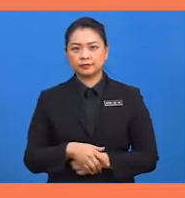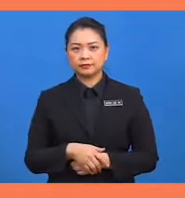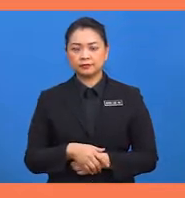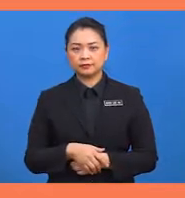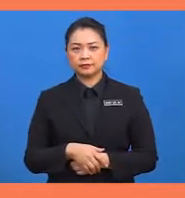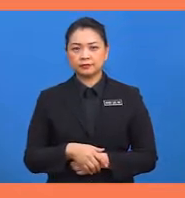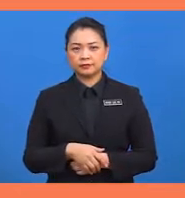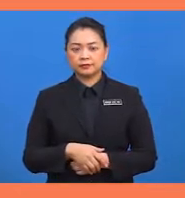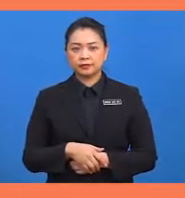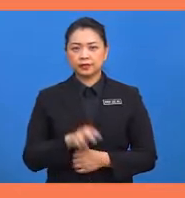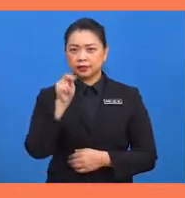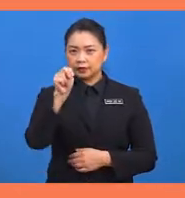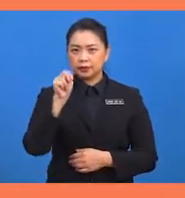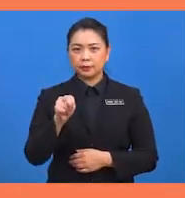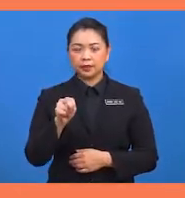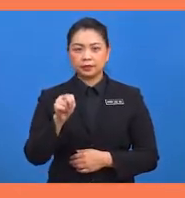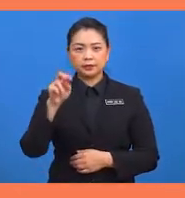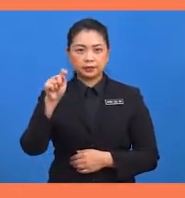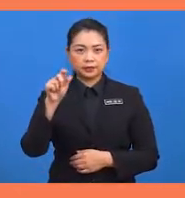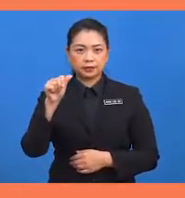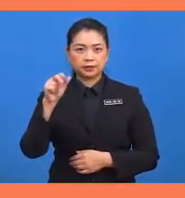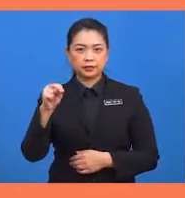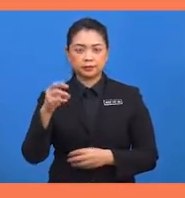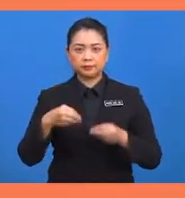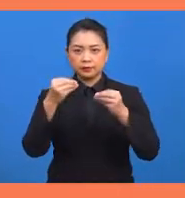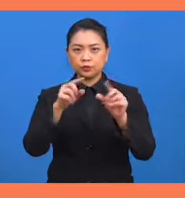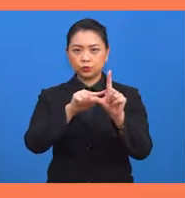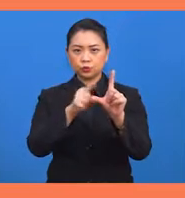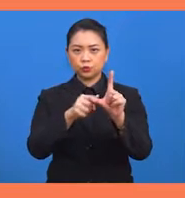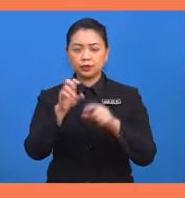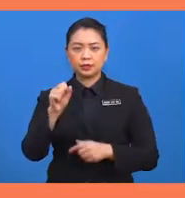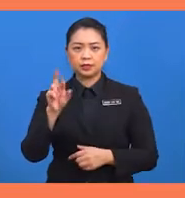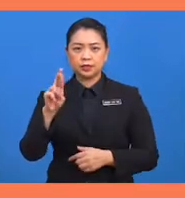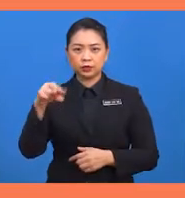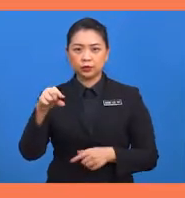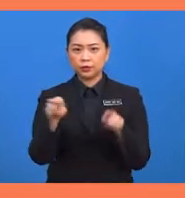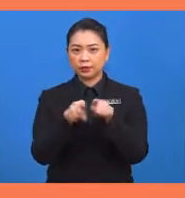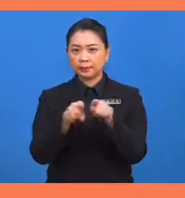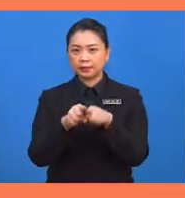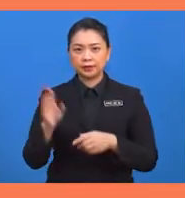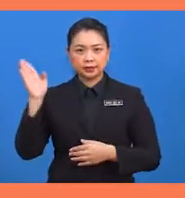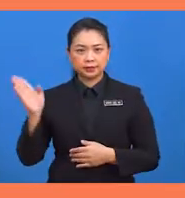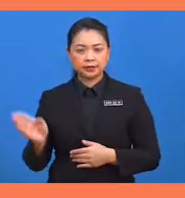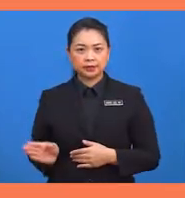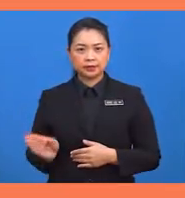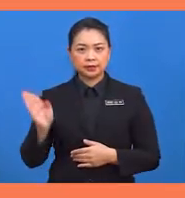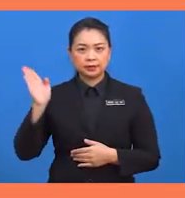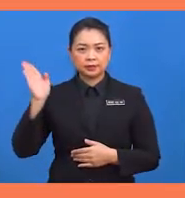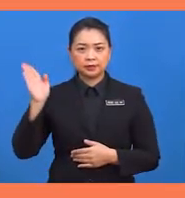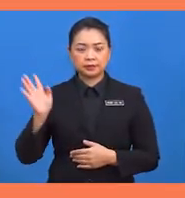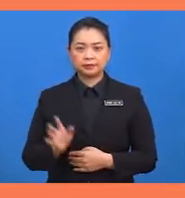nisbah tenjen bagi sudut SRQ sama dengan panjang sisi